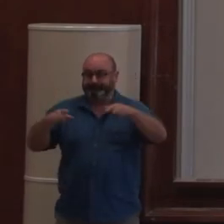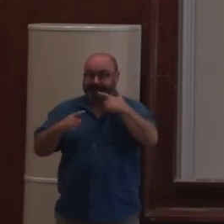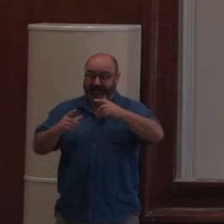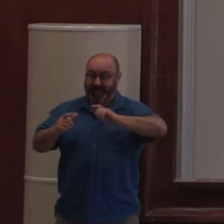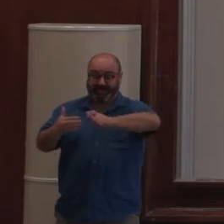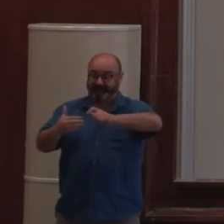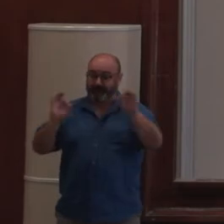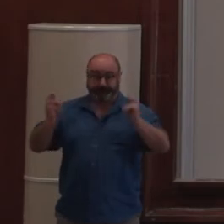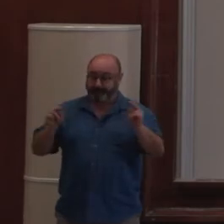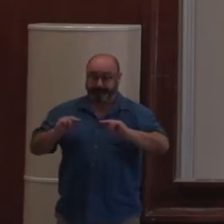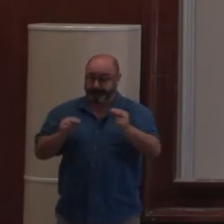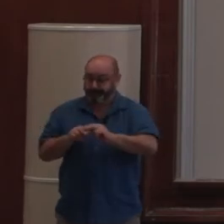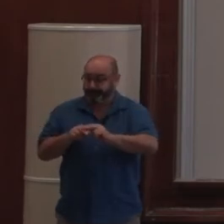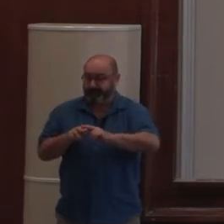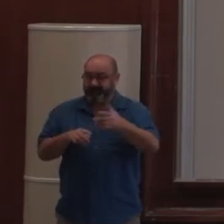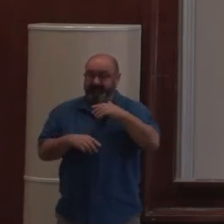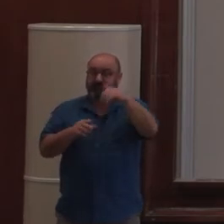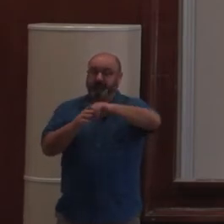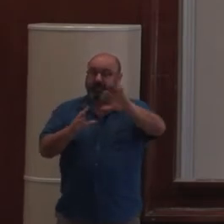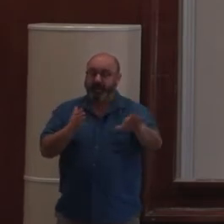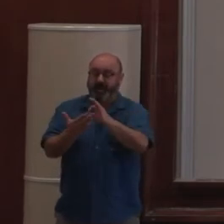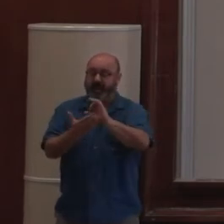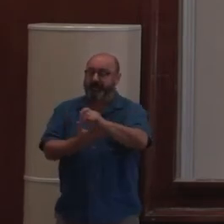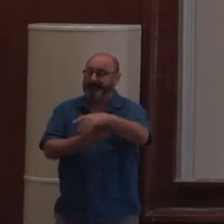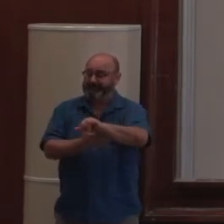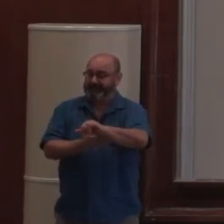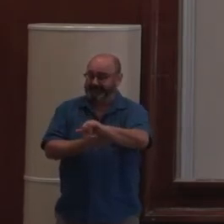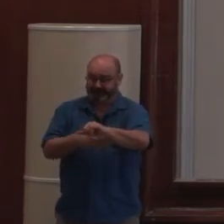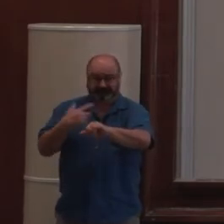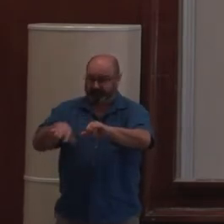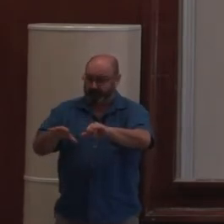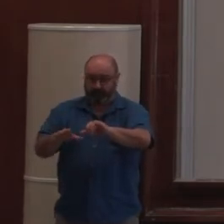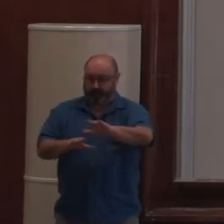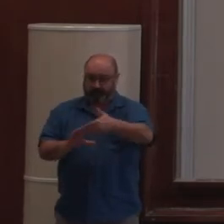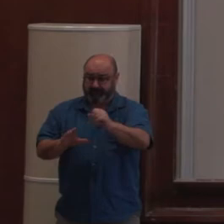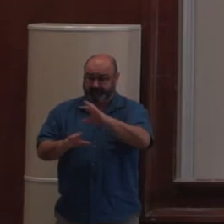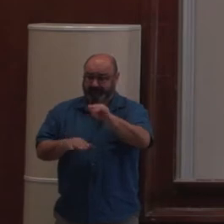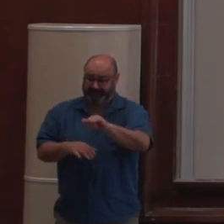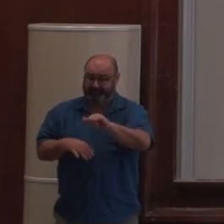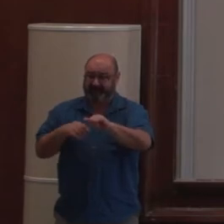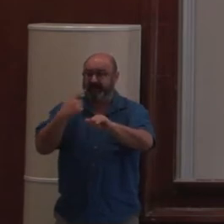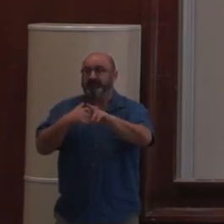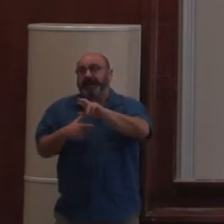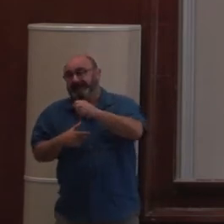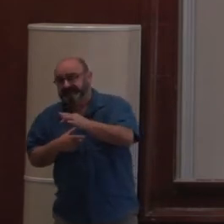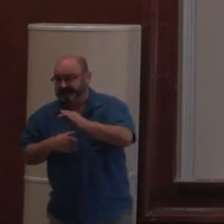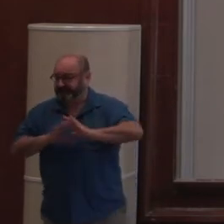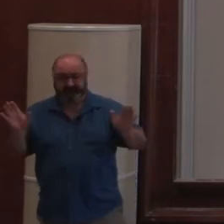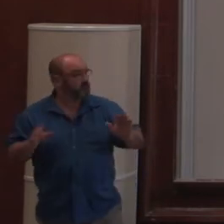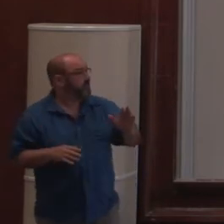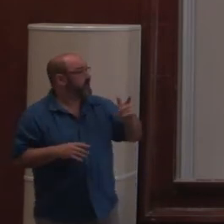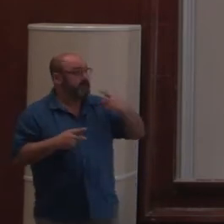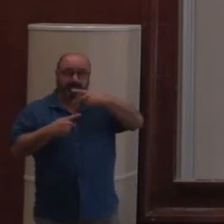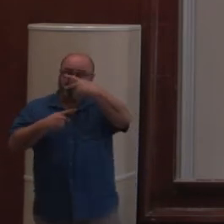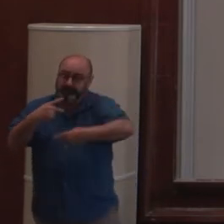CMS qui propose juste une API. Une API reste, priori, ou autre chose que reste, mais juste une API. Donc pas de